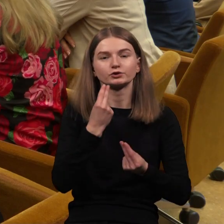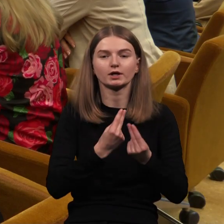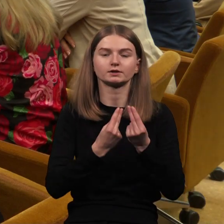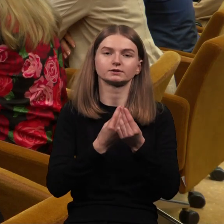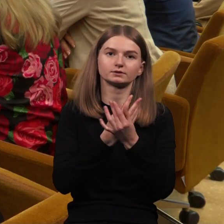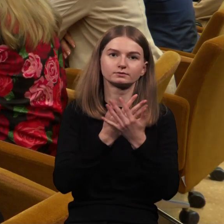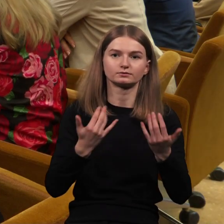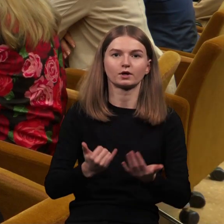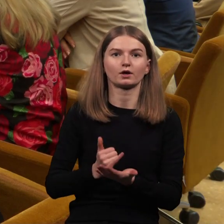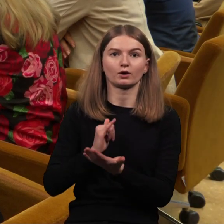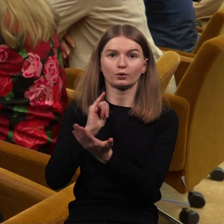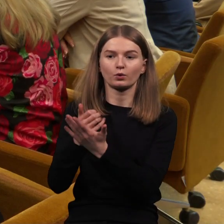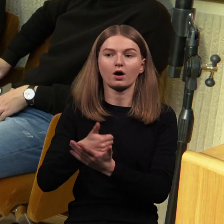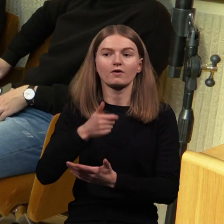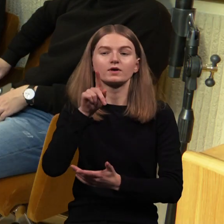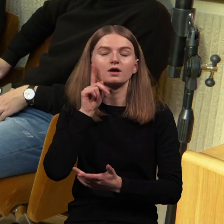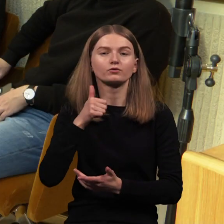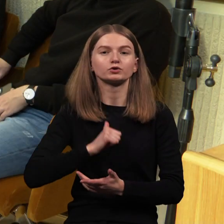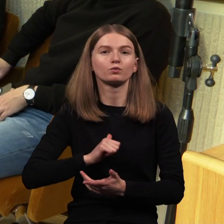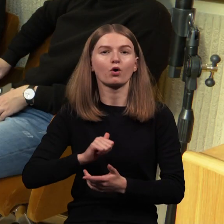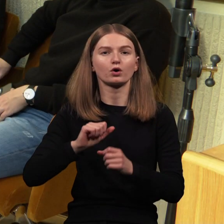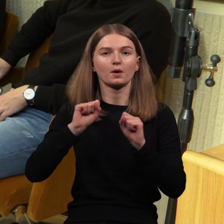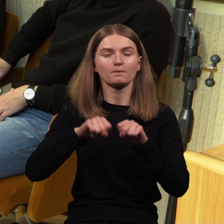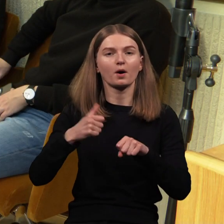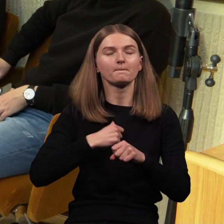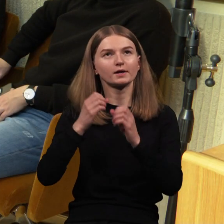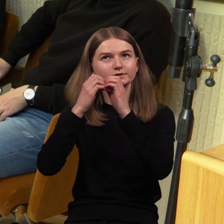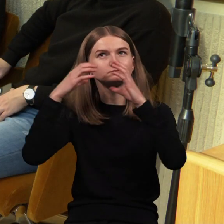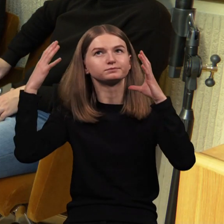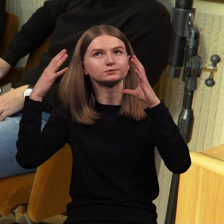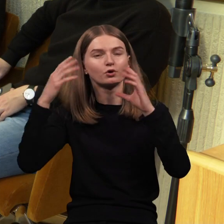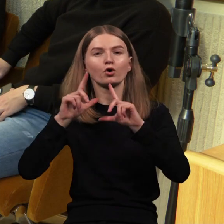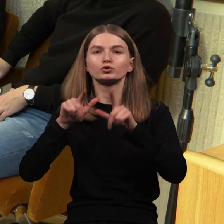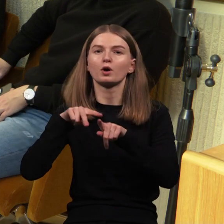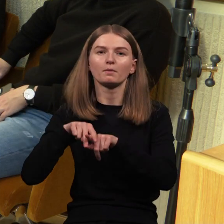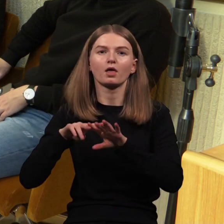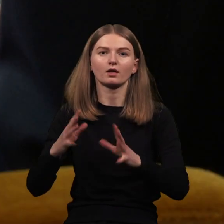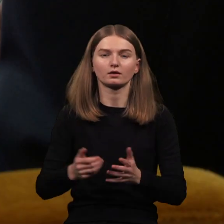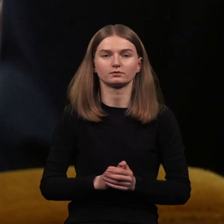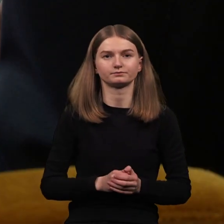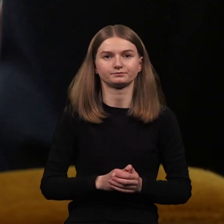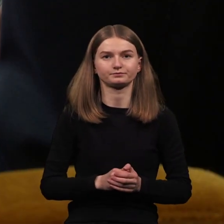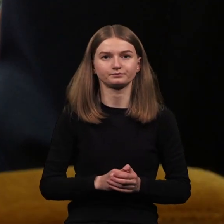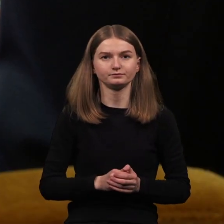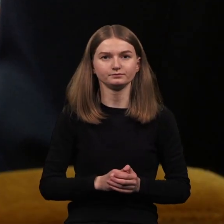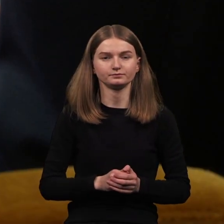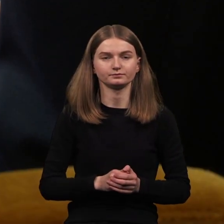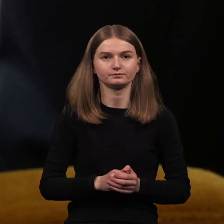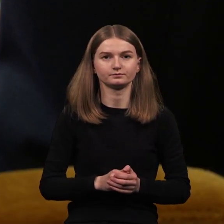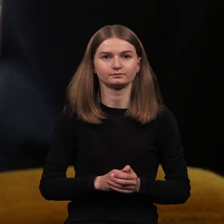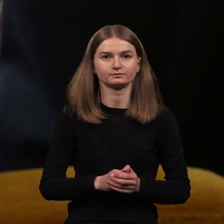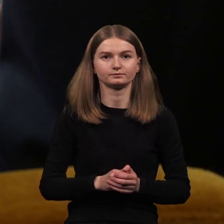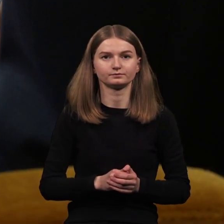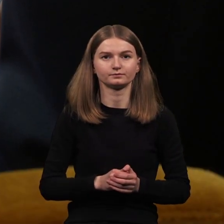kad jauni žmonės patys galėtų įsivaizduoti, kaip tai veikia praktiškai, o ne tik išgirsti tai per teorinės paskaitos. Seimo laikinosios